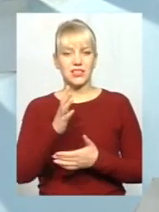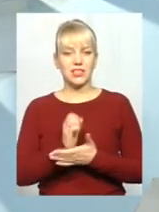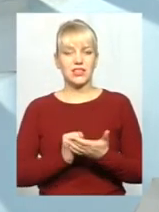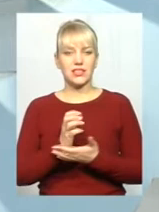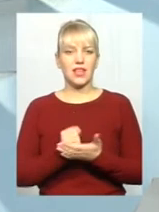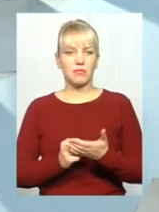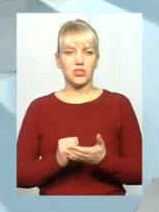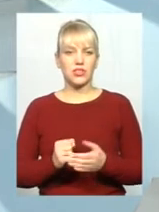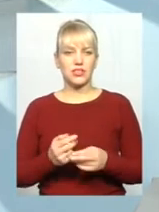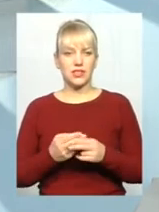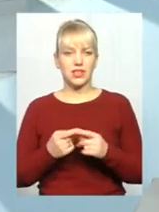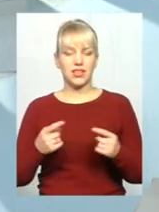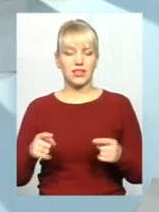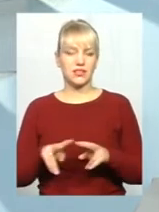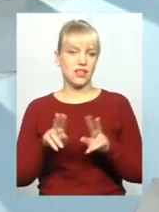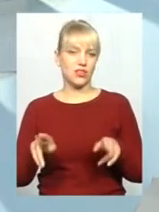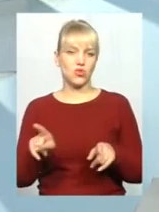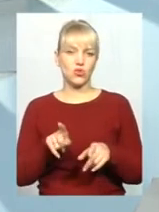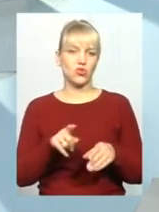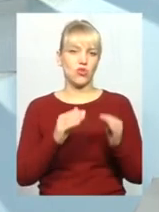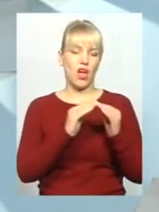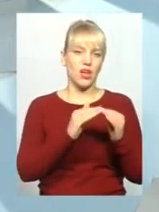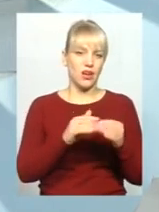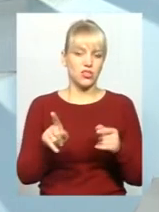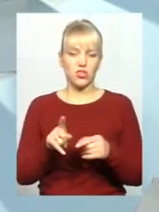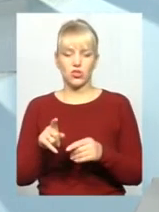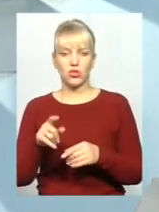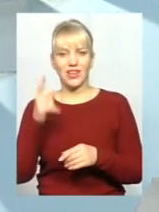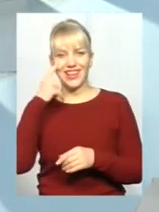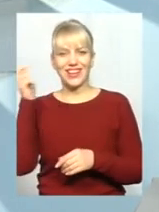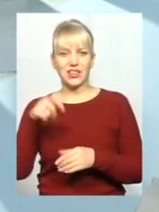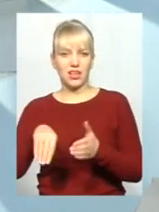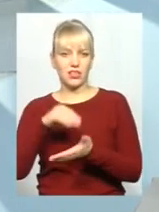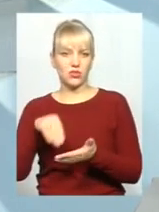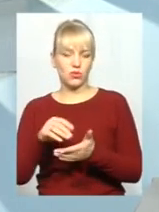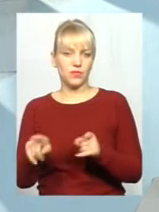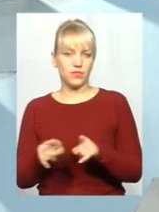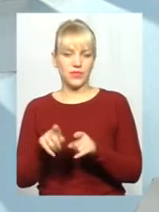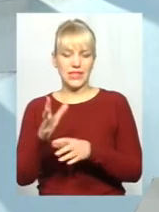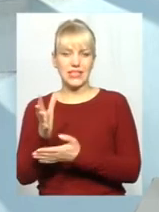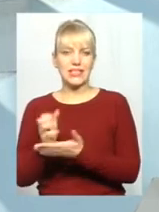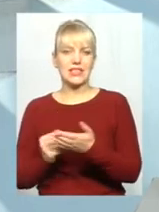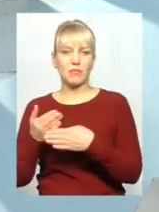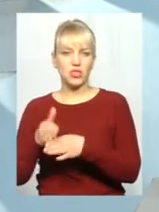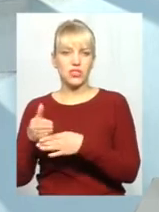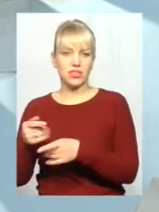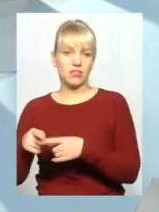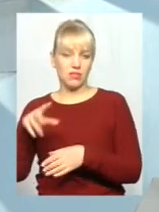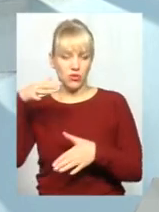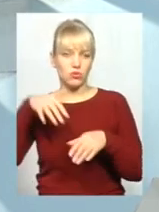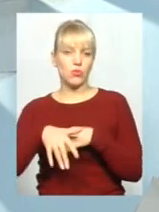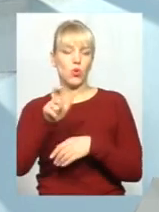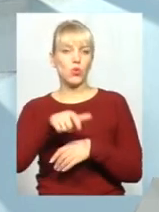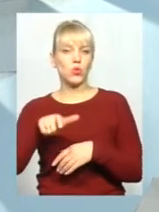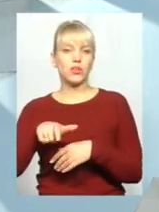Це аналогічно, що в гаражі робити, що китайські запчастини. От і виходить так, що люди зрозуміли,